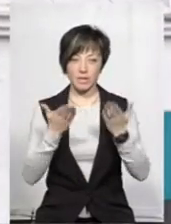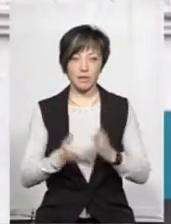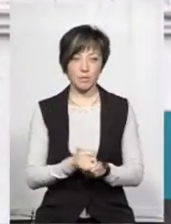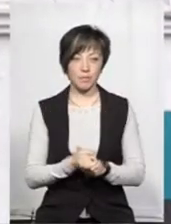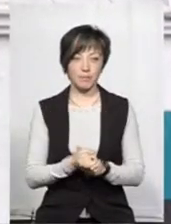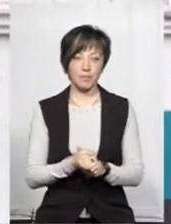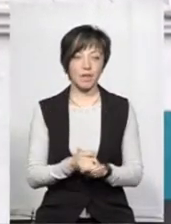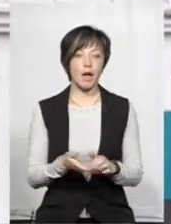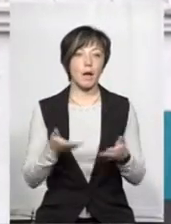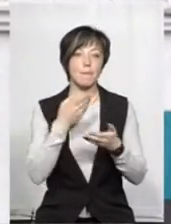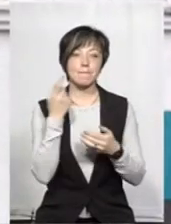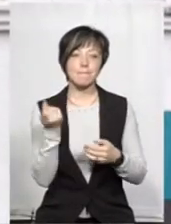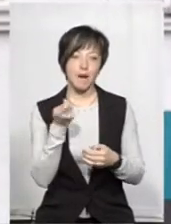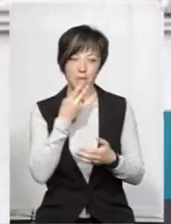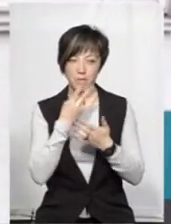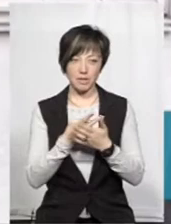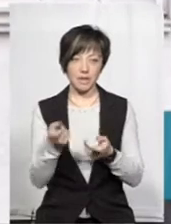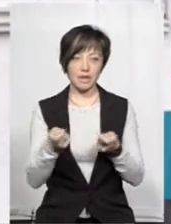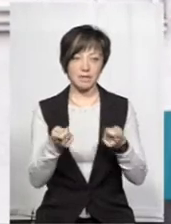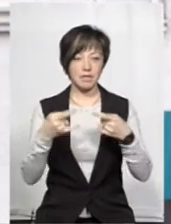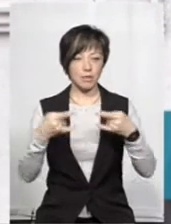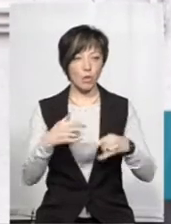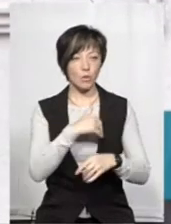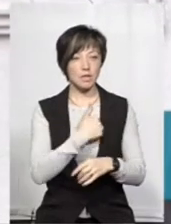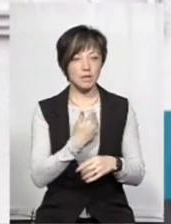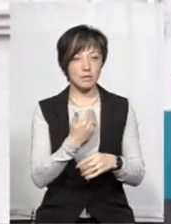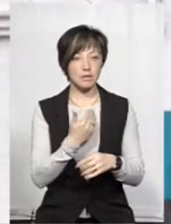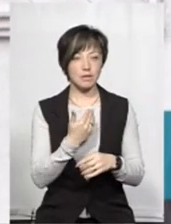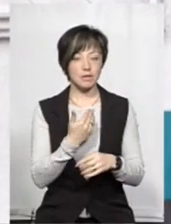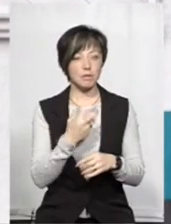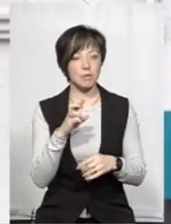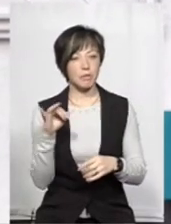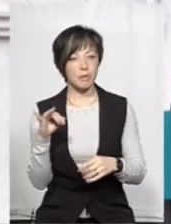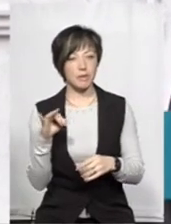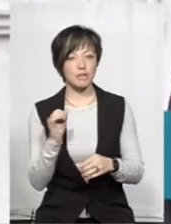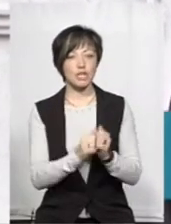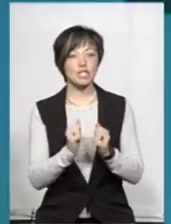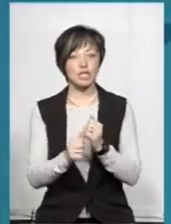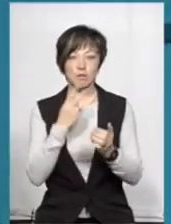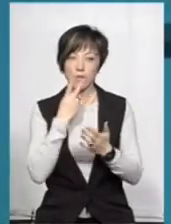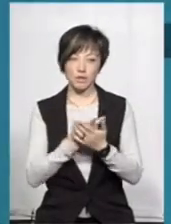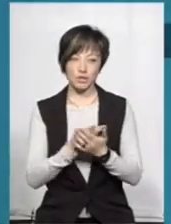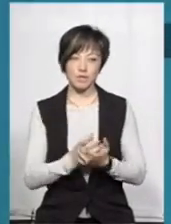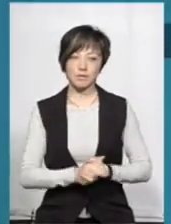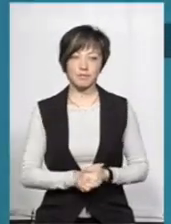Ми їх мало бачимо керівництво на телебаченні. Хотіло бся досить частіше їх бачити.